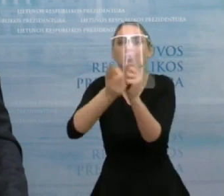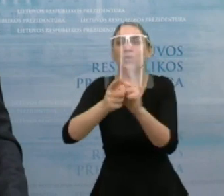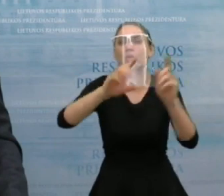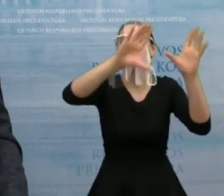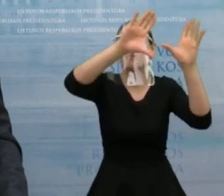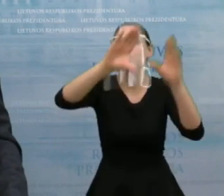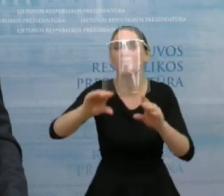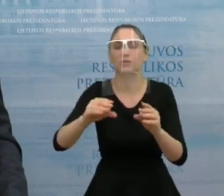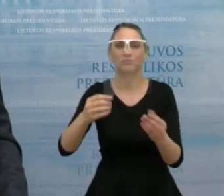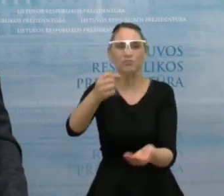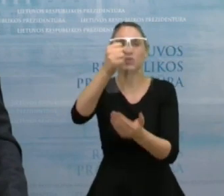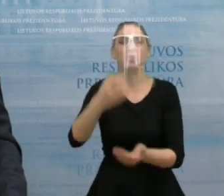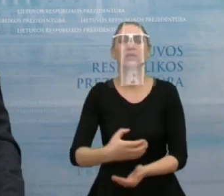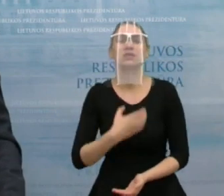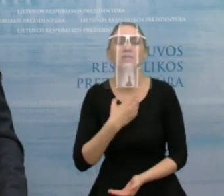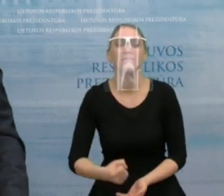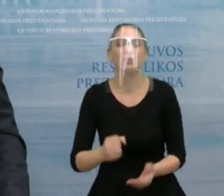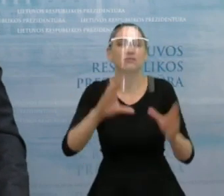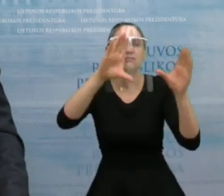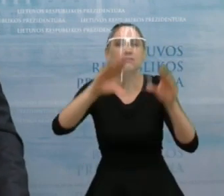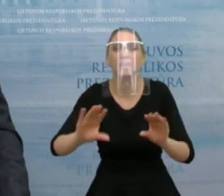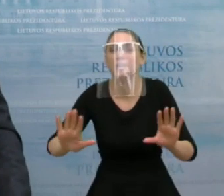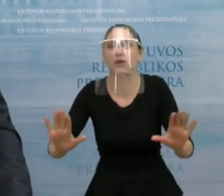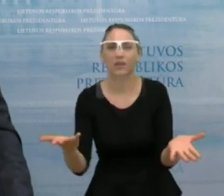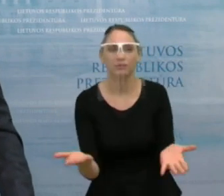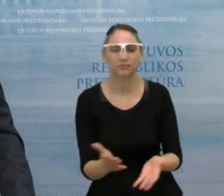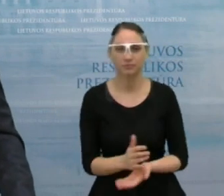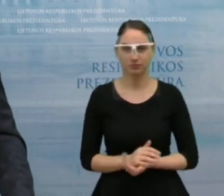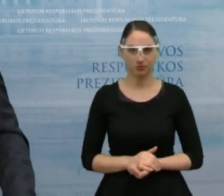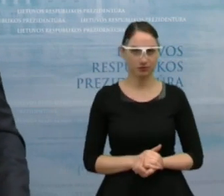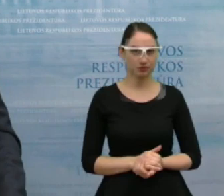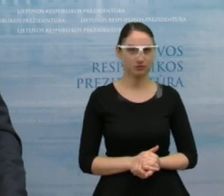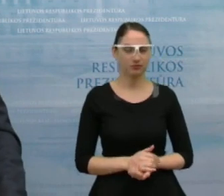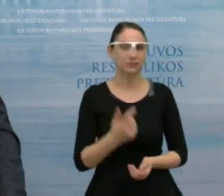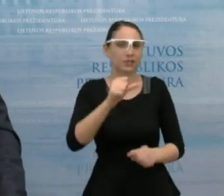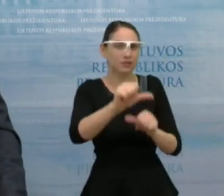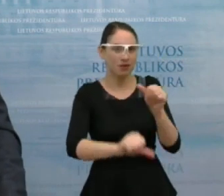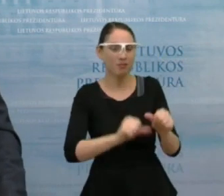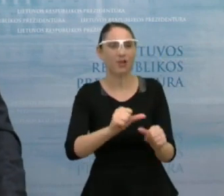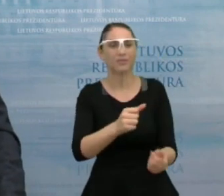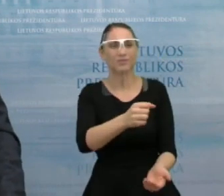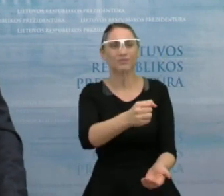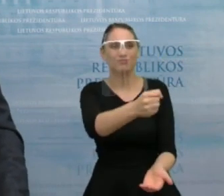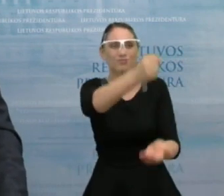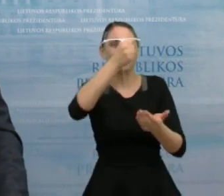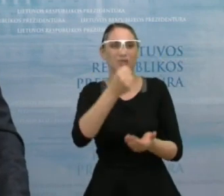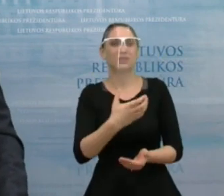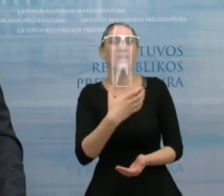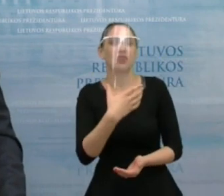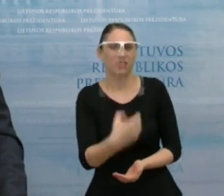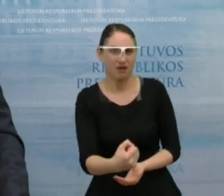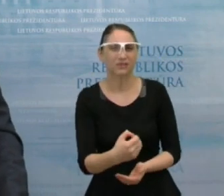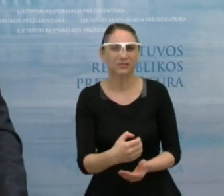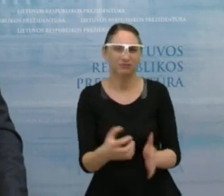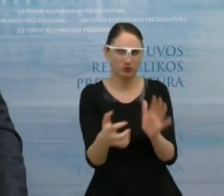deficitą biudžeto? Na, kitais metais biudžeto deficitas jisai numatytas,